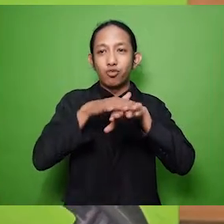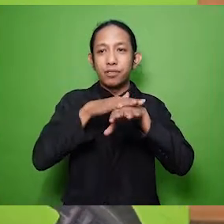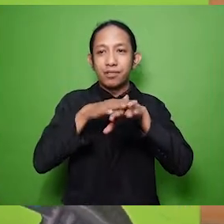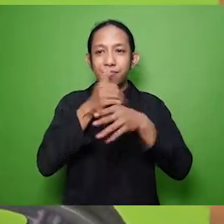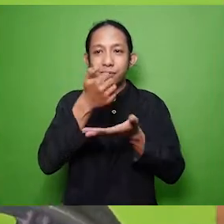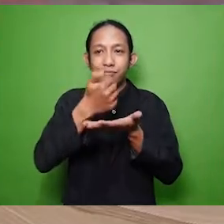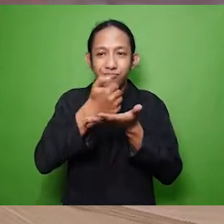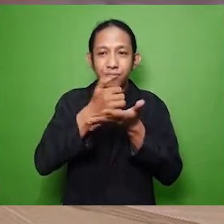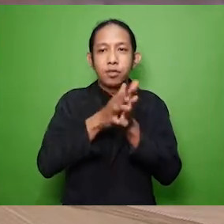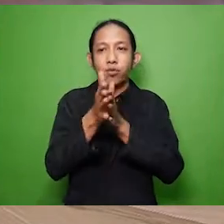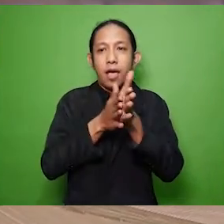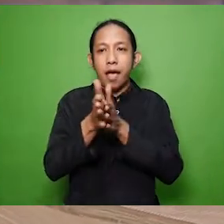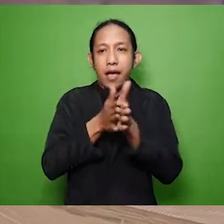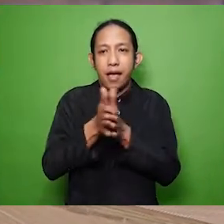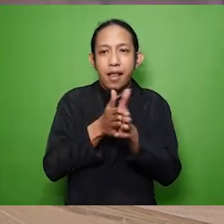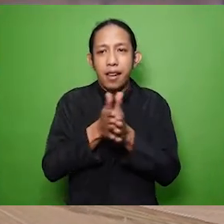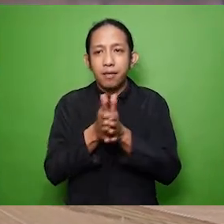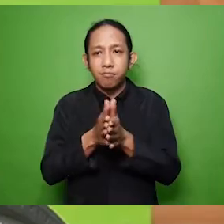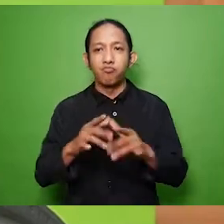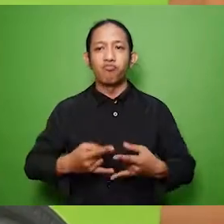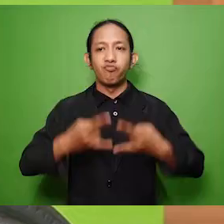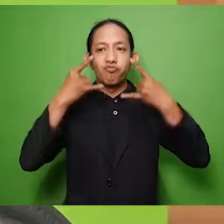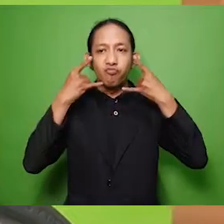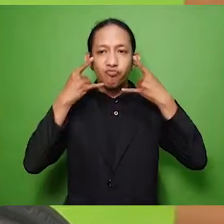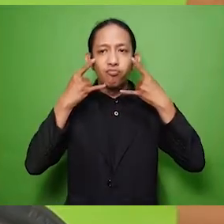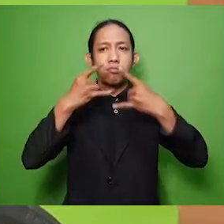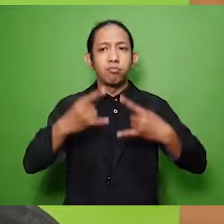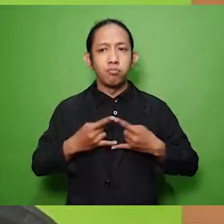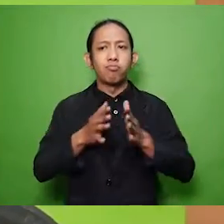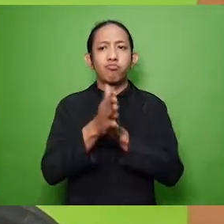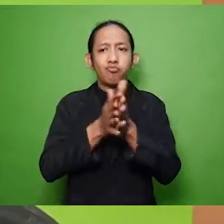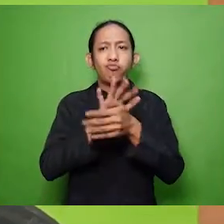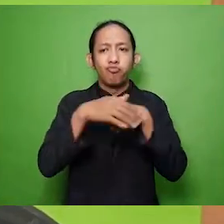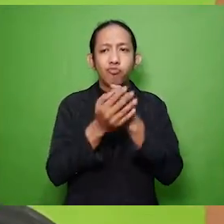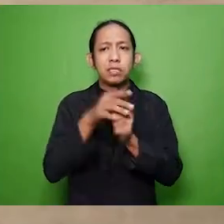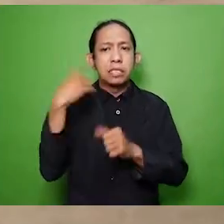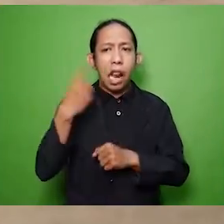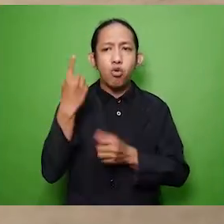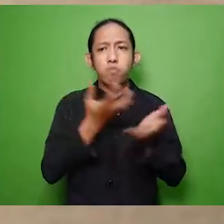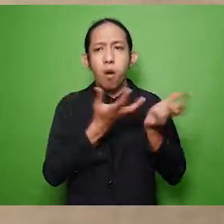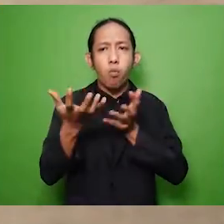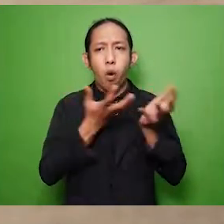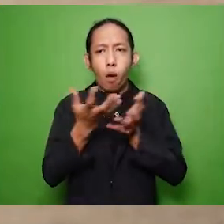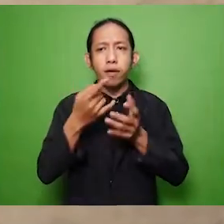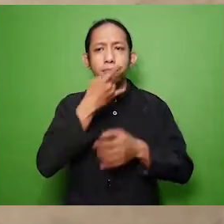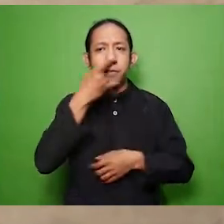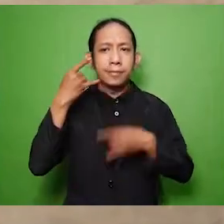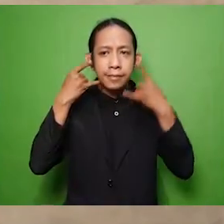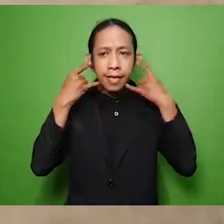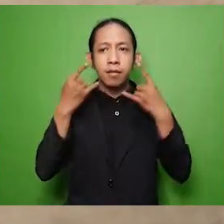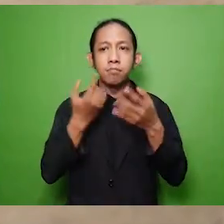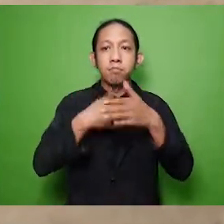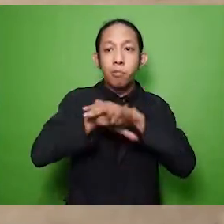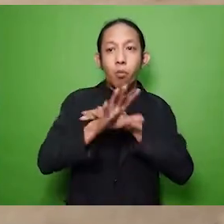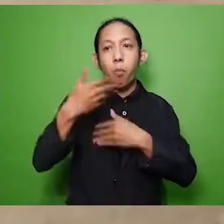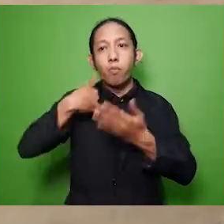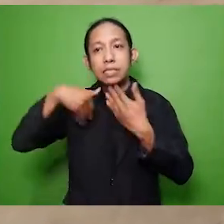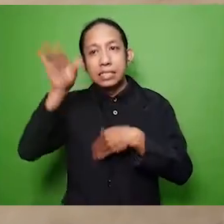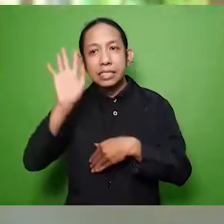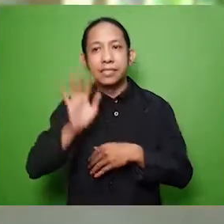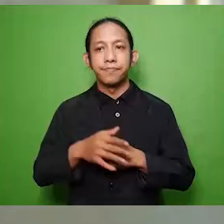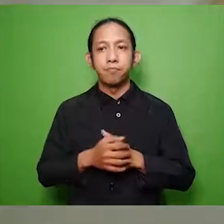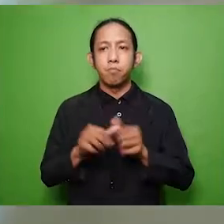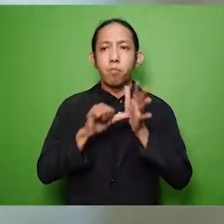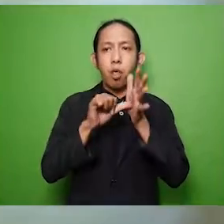Cuci tangan dengan sabun atau hand sanitizer sesaat sebelum dan sesudah melepas masker. Selalu bawa masker cadangan ketika